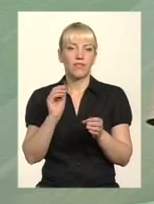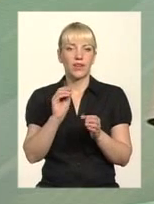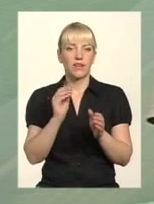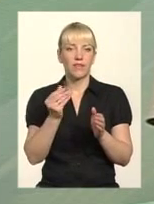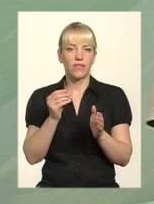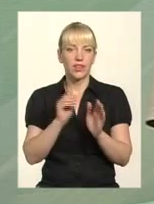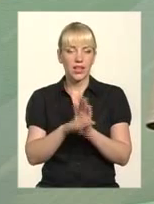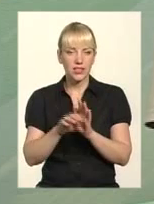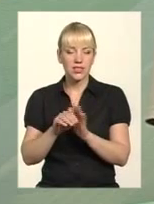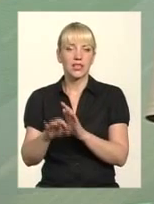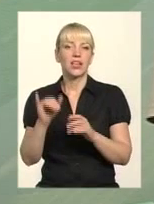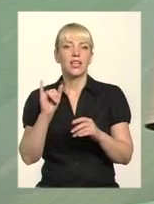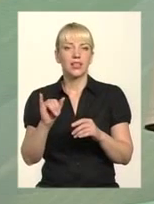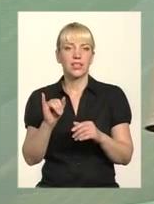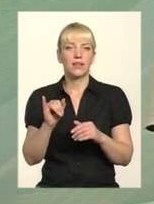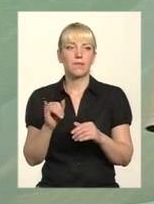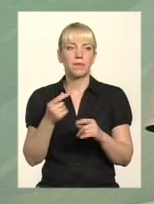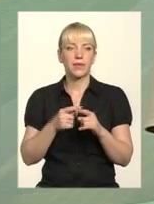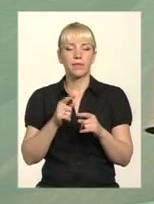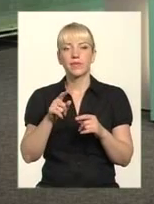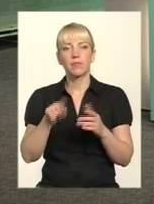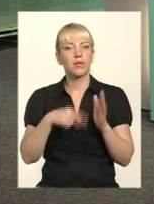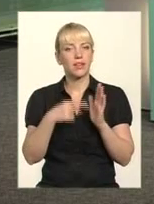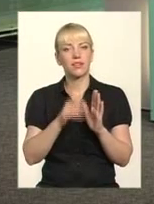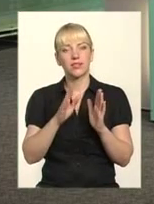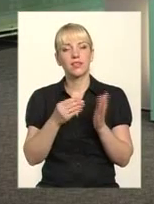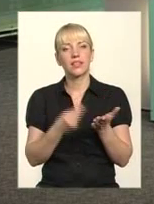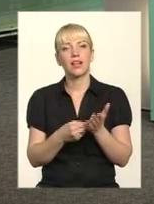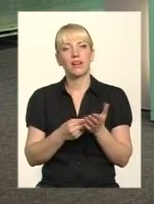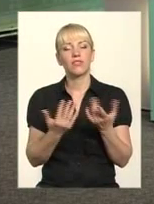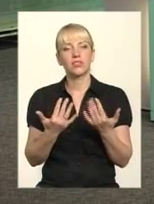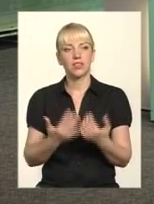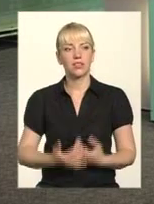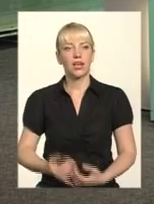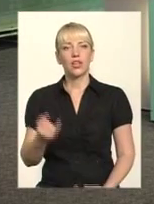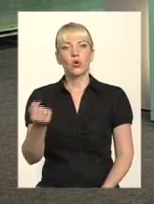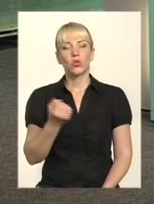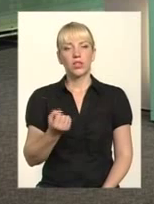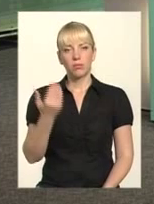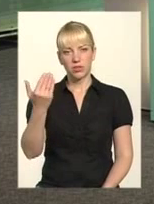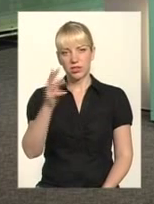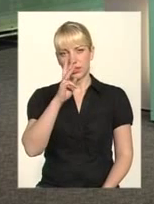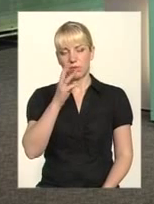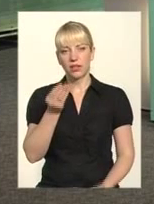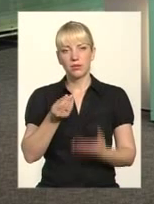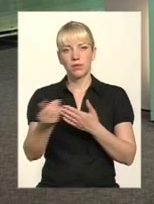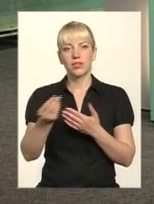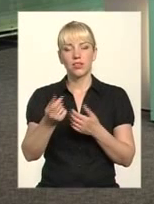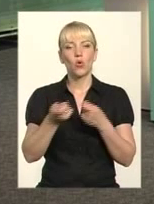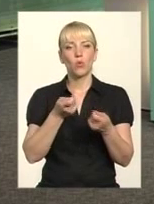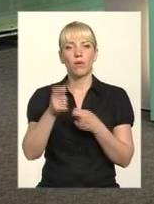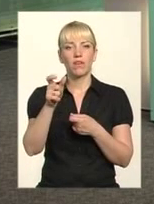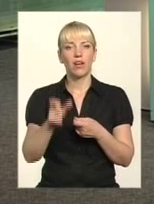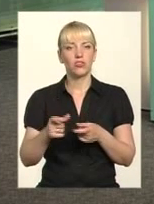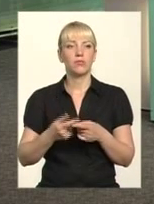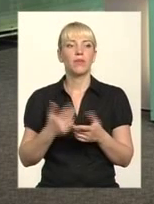тарифі, що отримувати управляючого. Віктор Леонідович, я хочу згадати